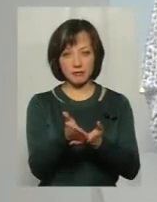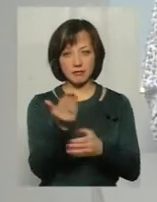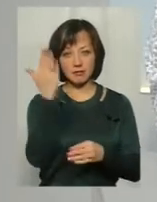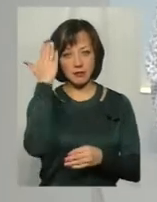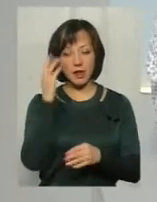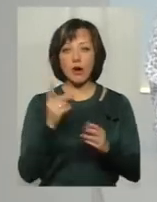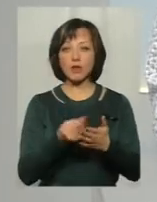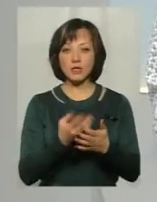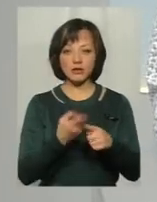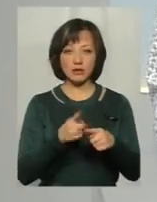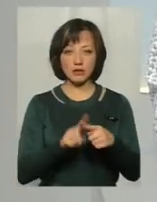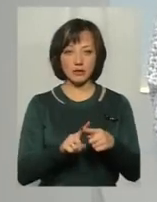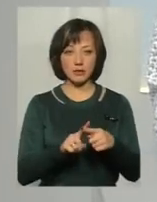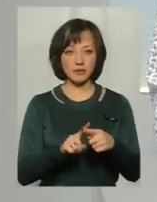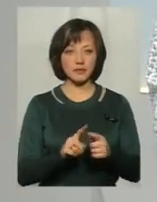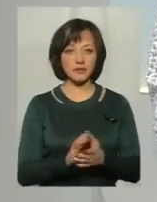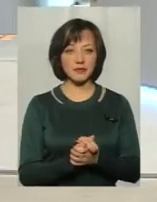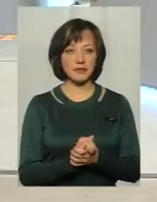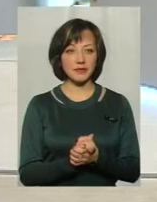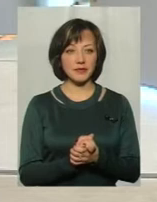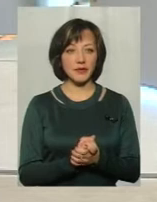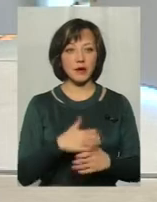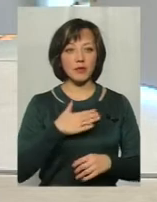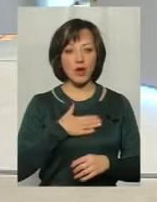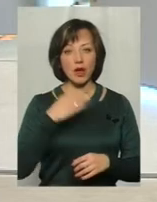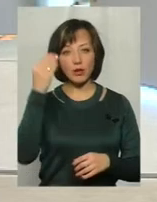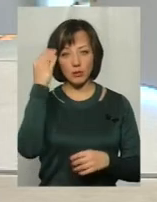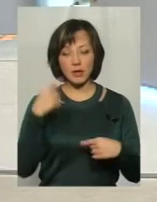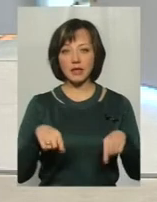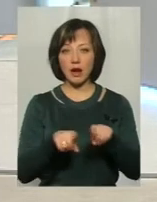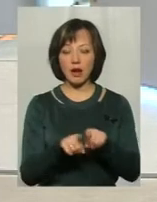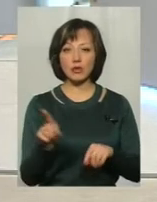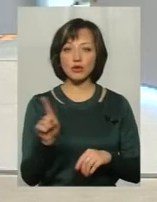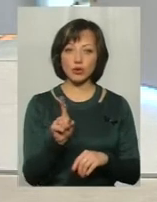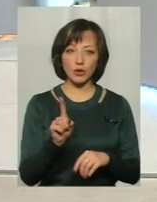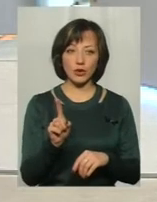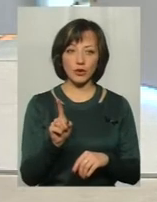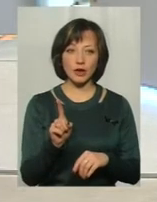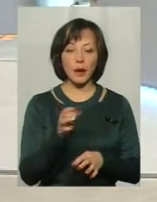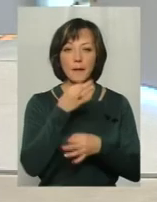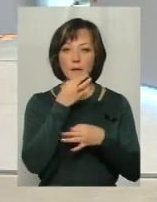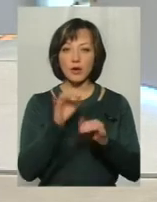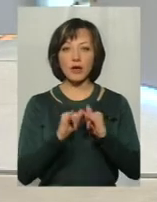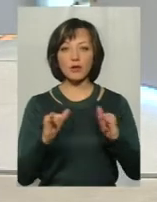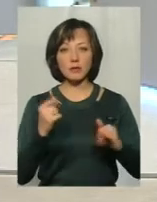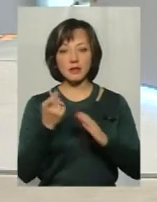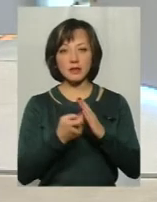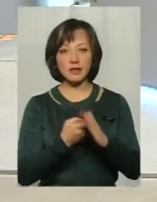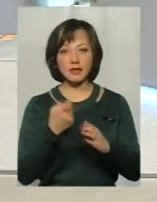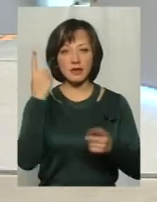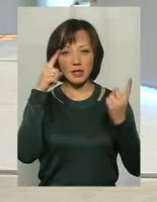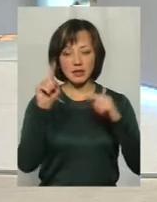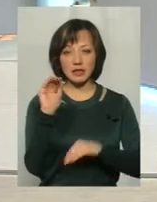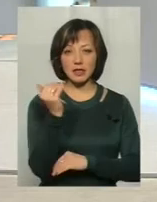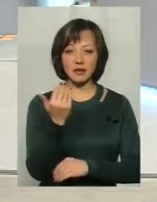як ви оцінюєте цю методику, пане Богдан? Моя думка, власне, така, що будь-який розвиток пізніться в креативності